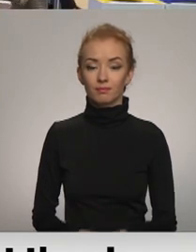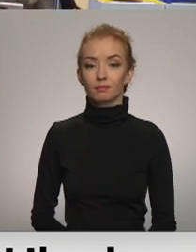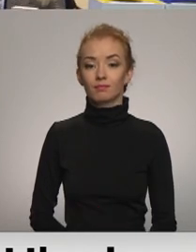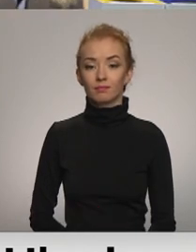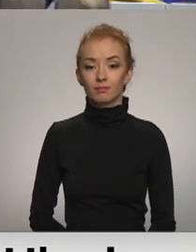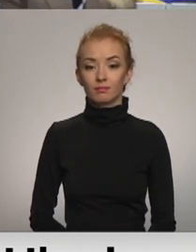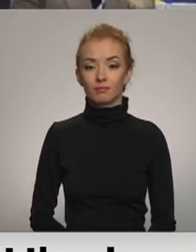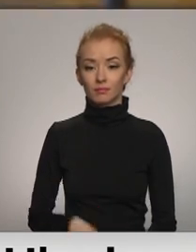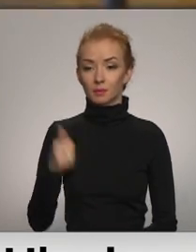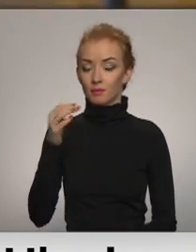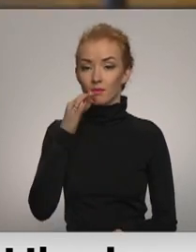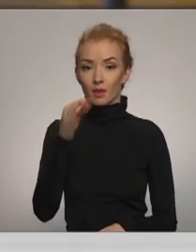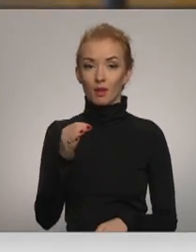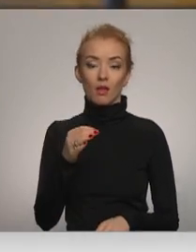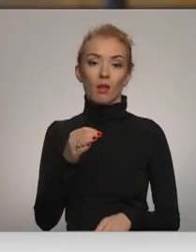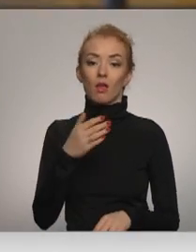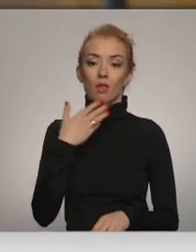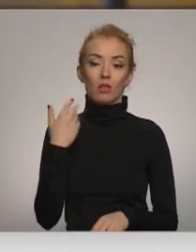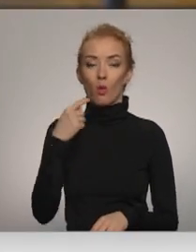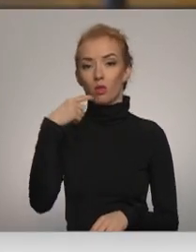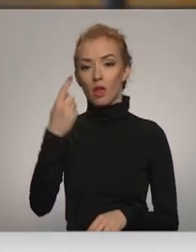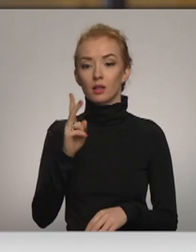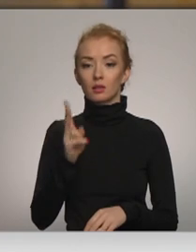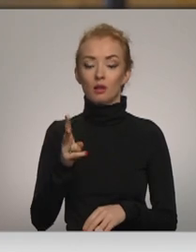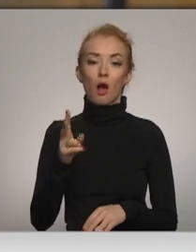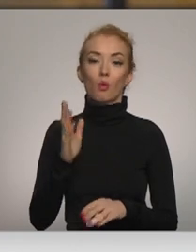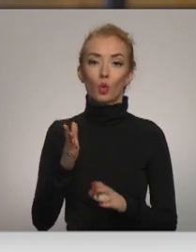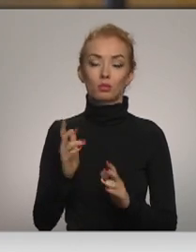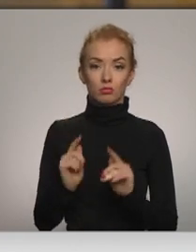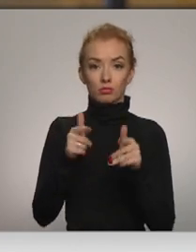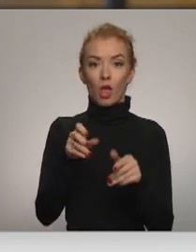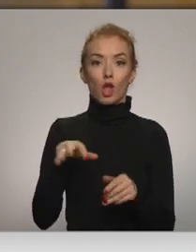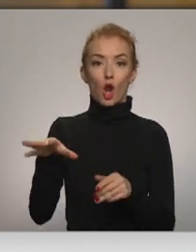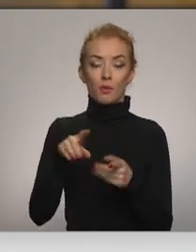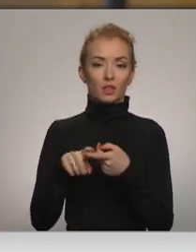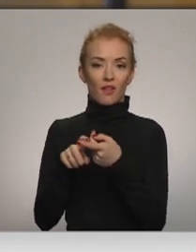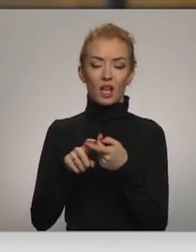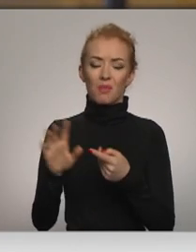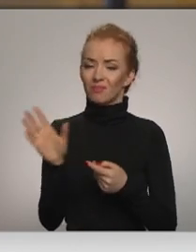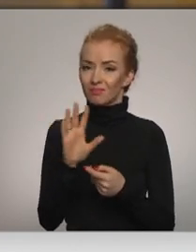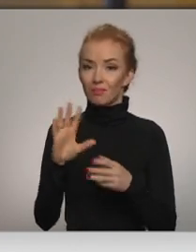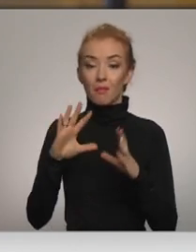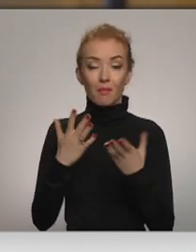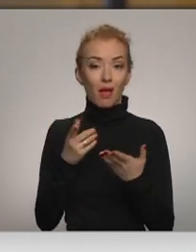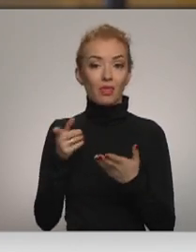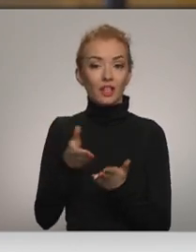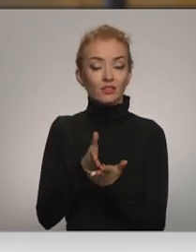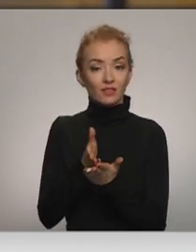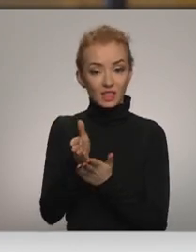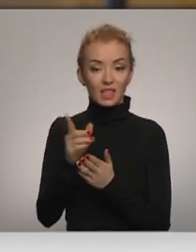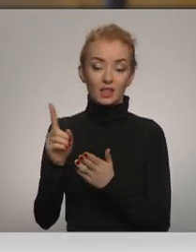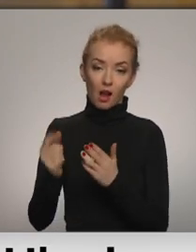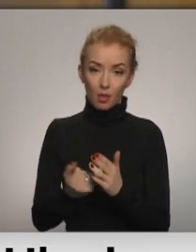Nav runa par to, ka viņas kļūt rītdien vai parīdien par Eiropas Savienības dalību valstīm. Tik vienkārši tas nenotiek, bet tas virziens tiek